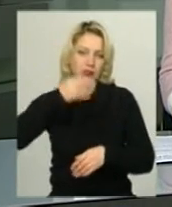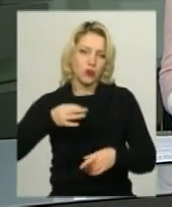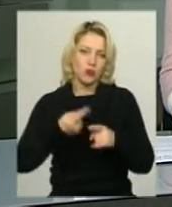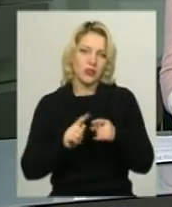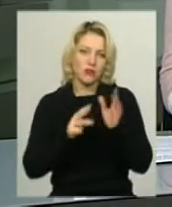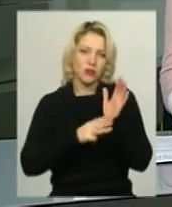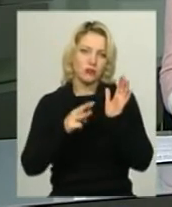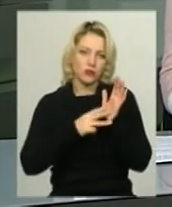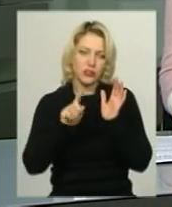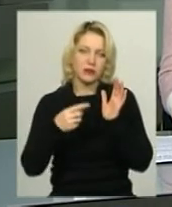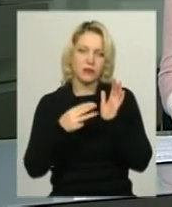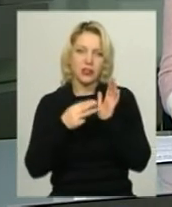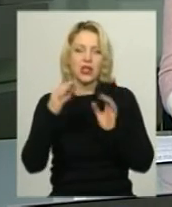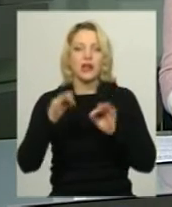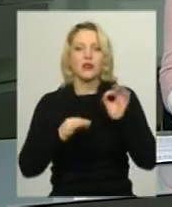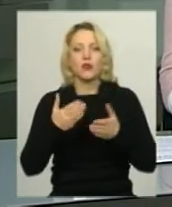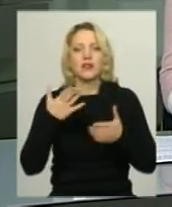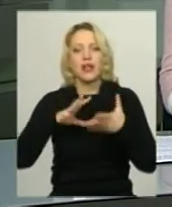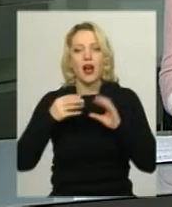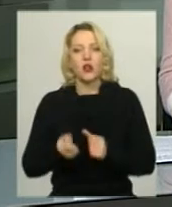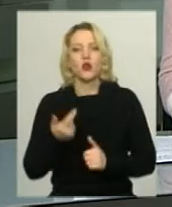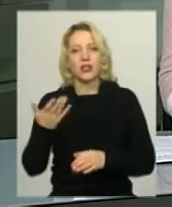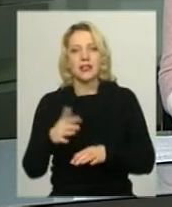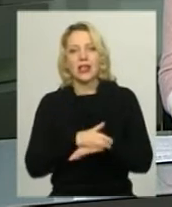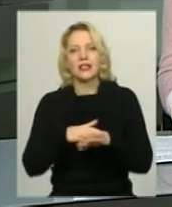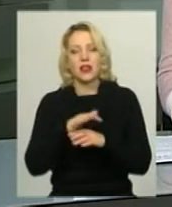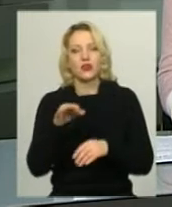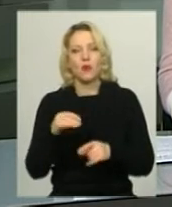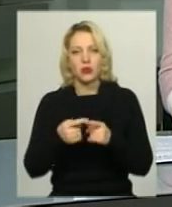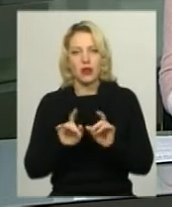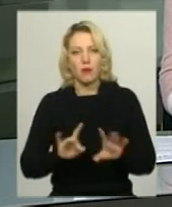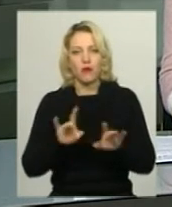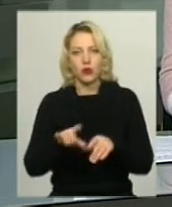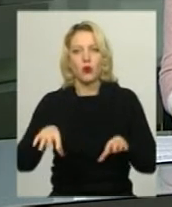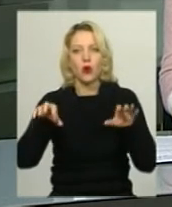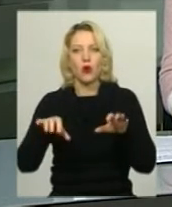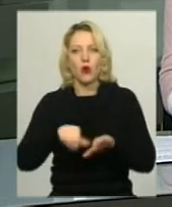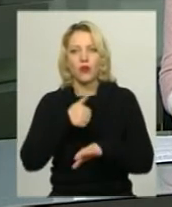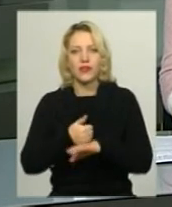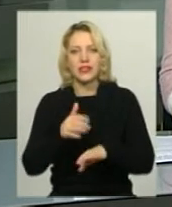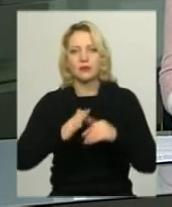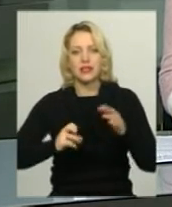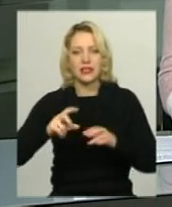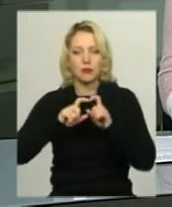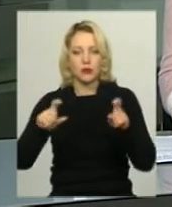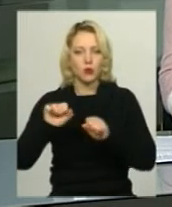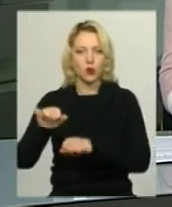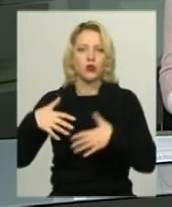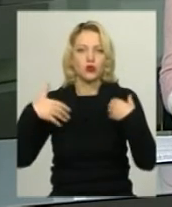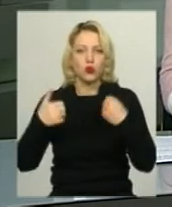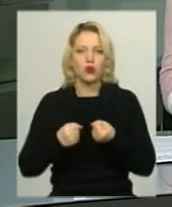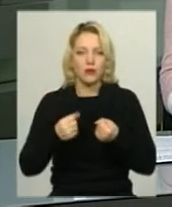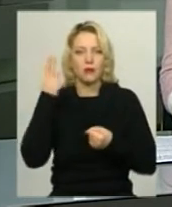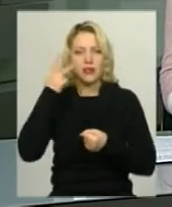88,8 відсотка від загальної кількості населення області. Про це повідомила головний спеціаліст Департаменту охорони здоров'я